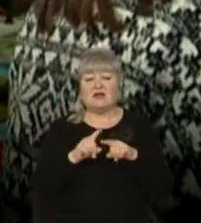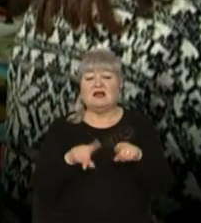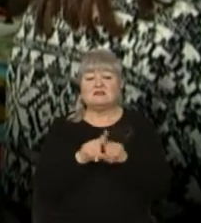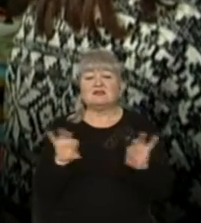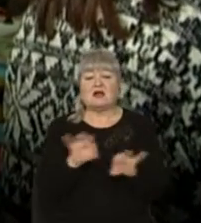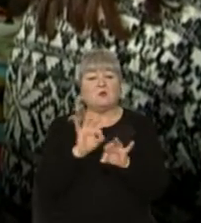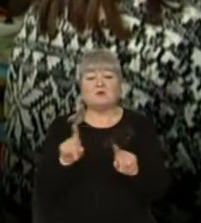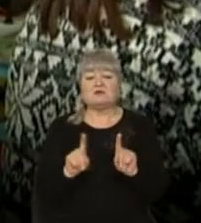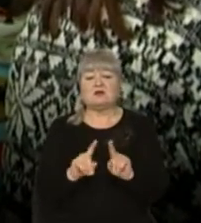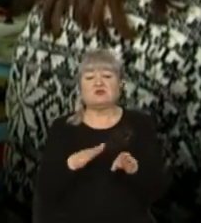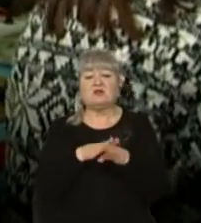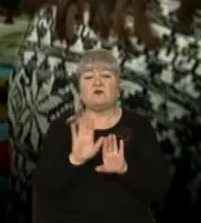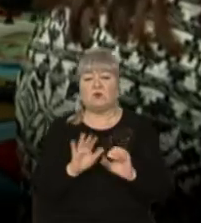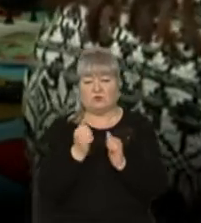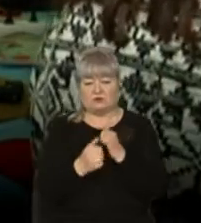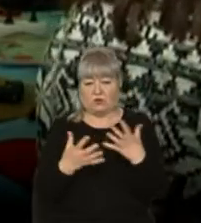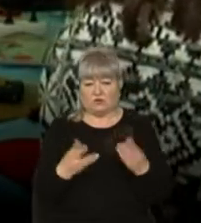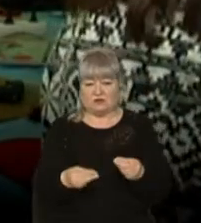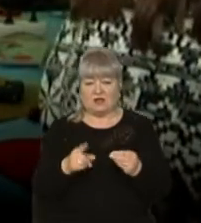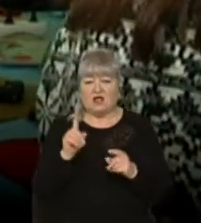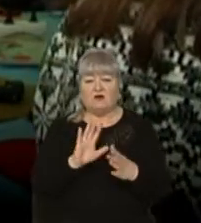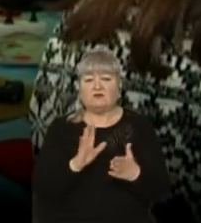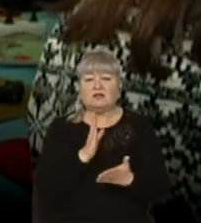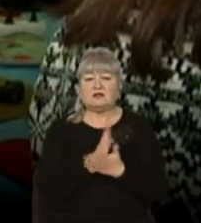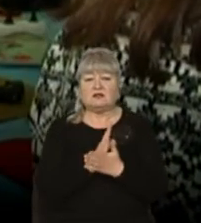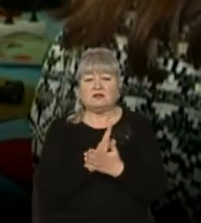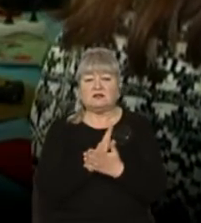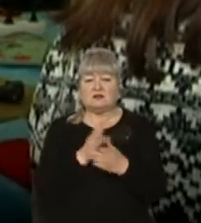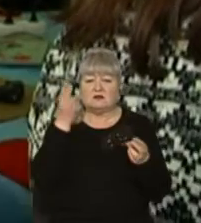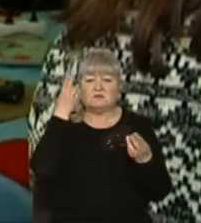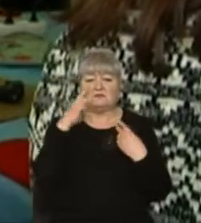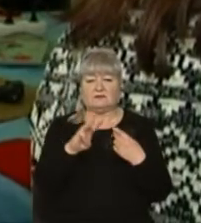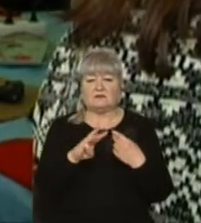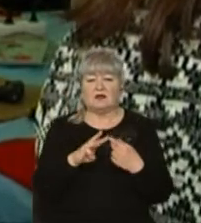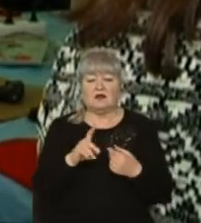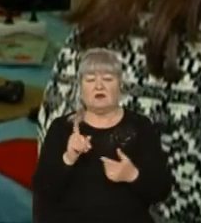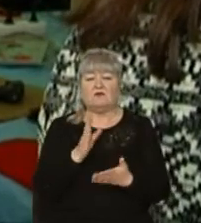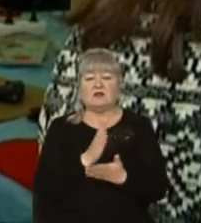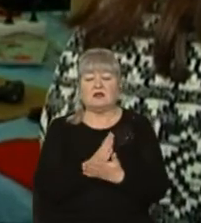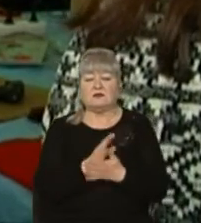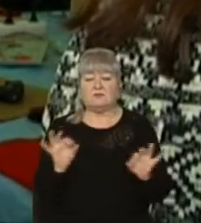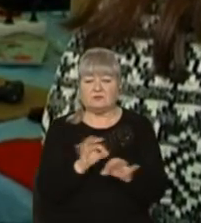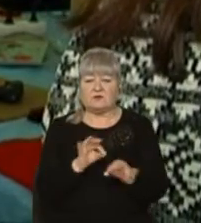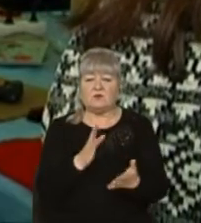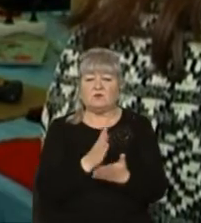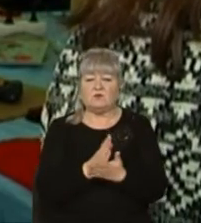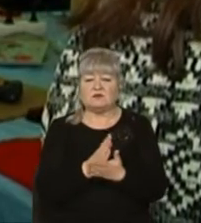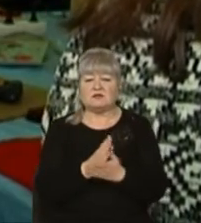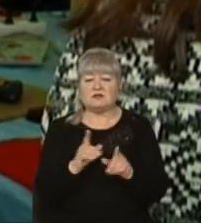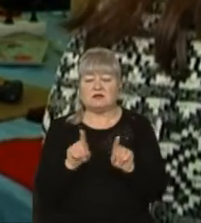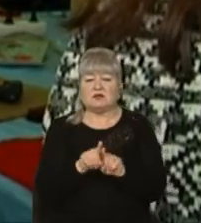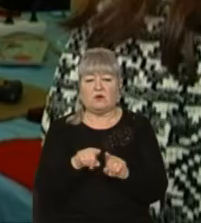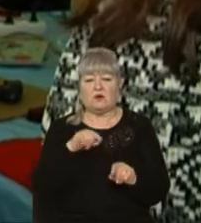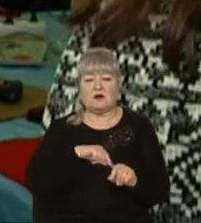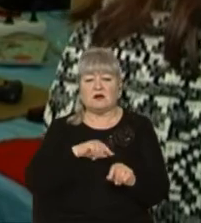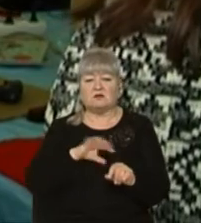яка не виконується кожен день. Вона не є попсовою, вона є, можна сказати, медитативного характеру.